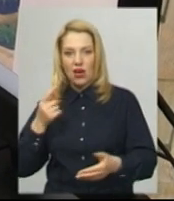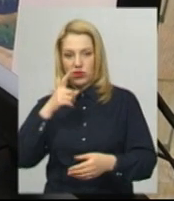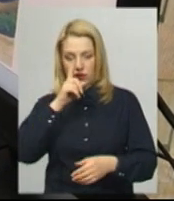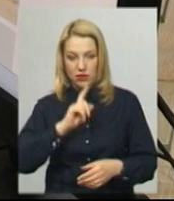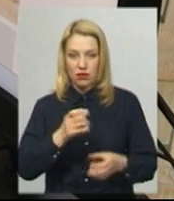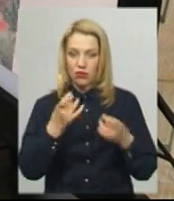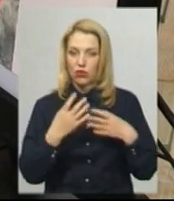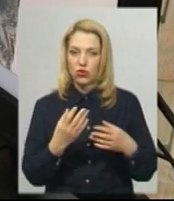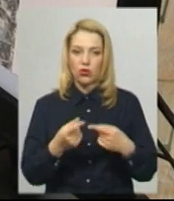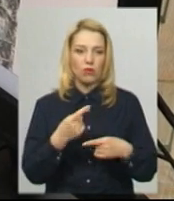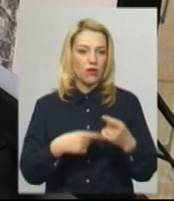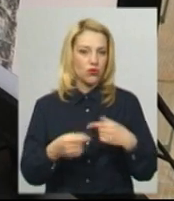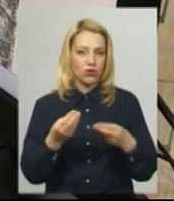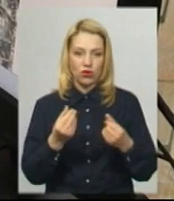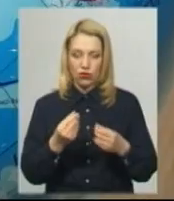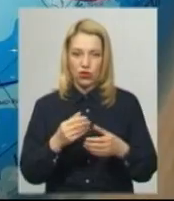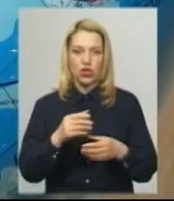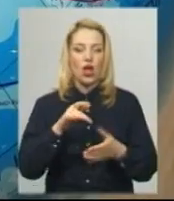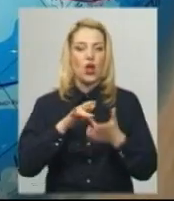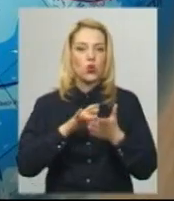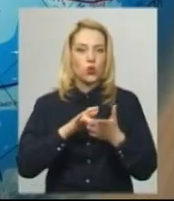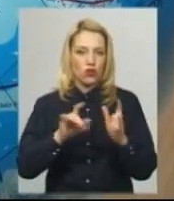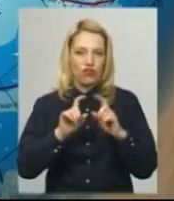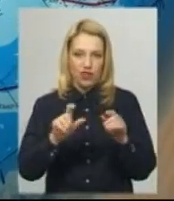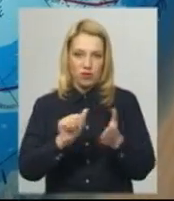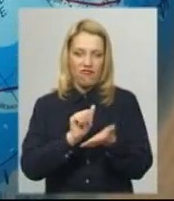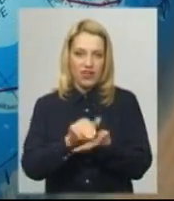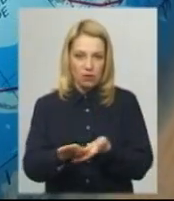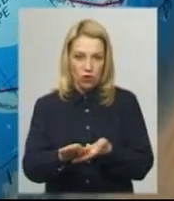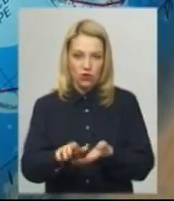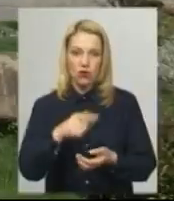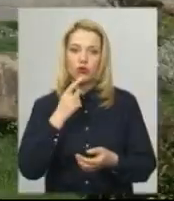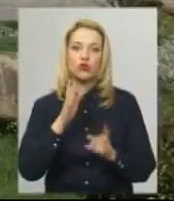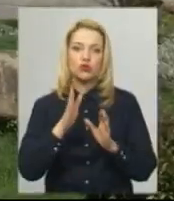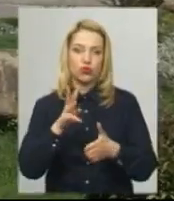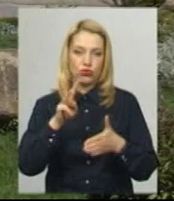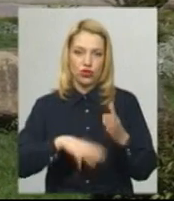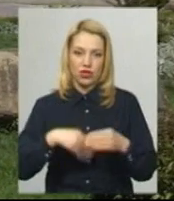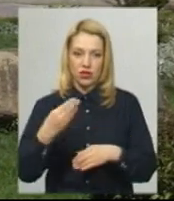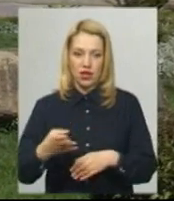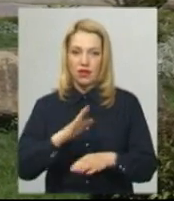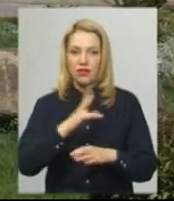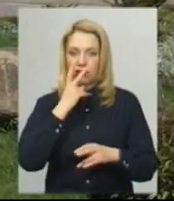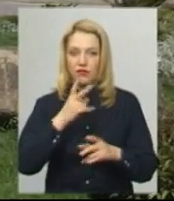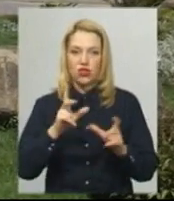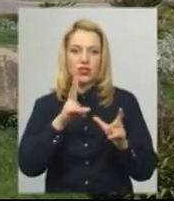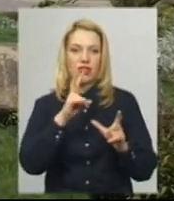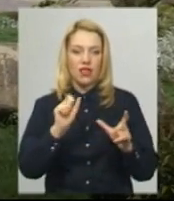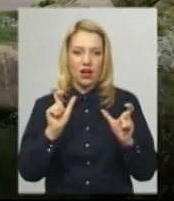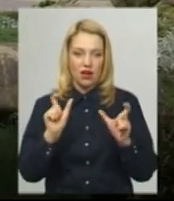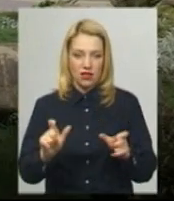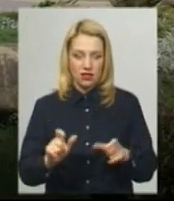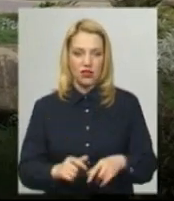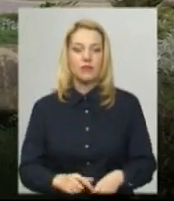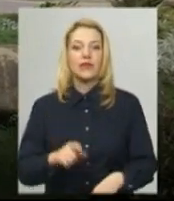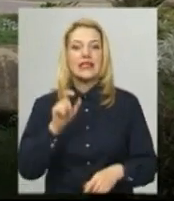повернути гроші за потівку турфірма відмовилася. Повідомила, що будуть застосовані штрафні санкції, не дивлячись на карантин. Замовлення вони аннулювали,